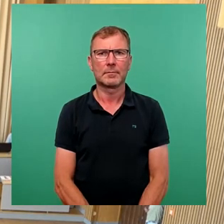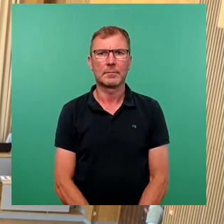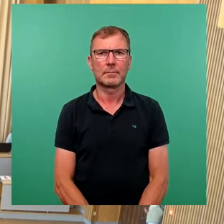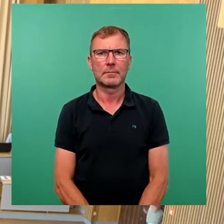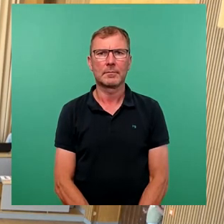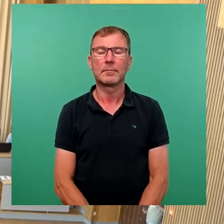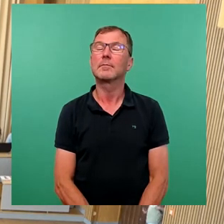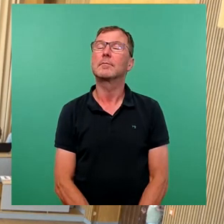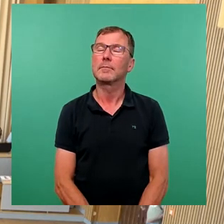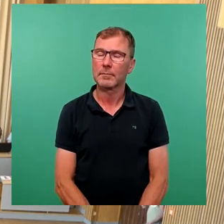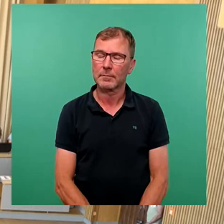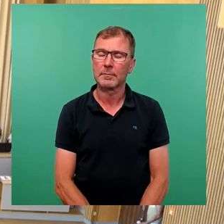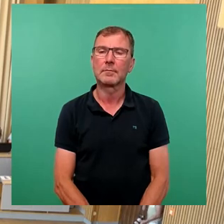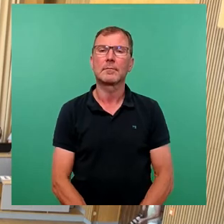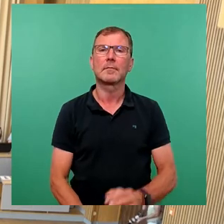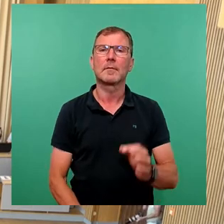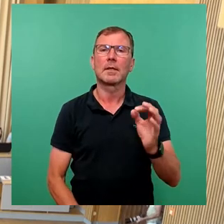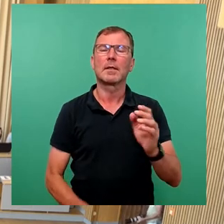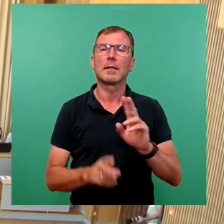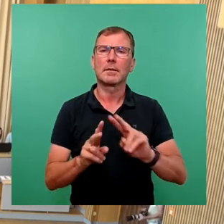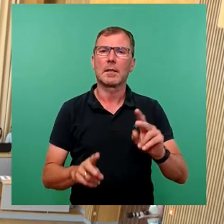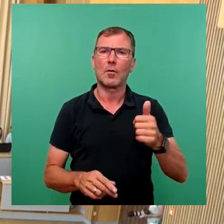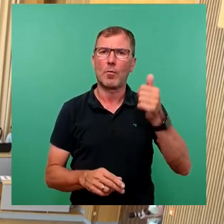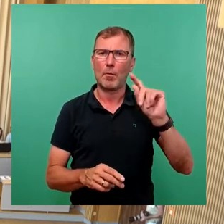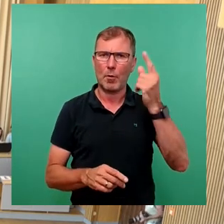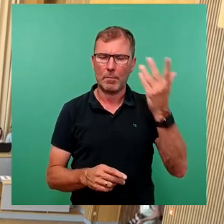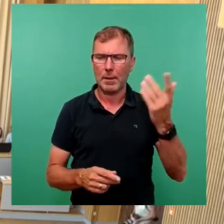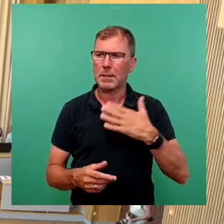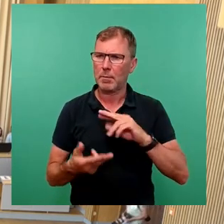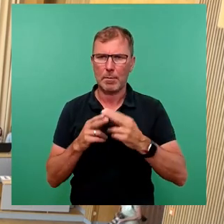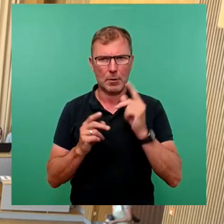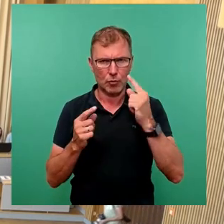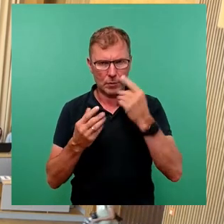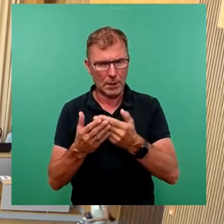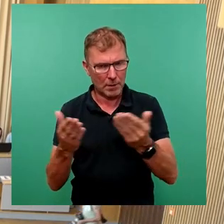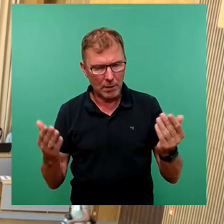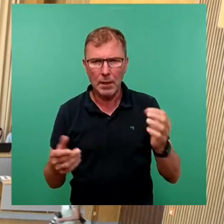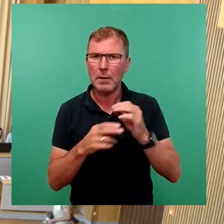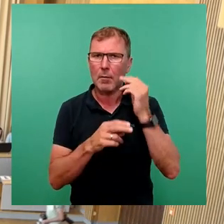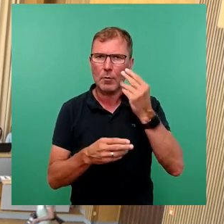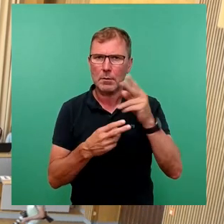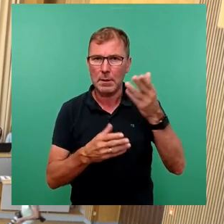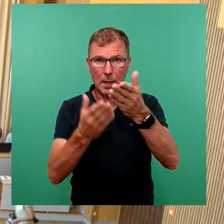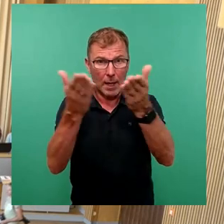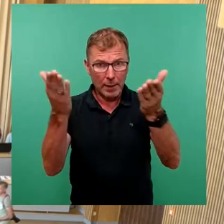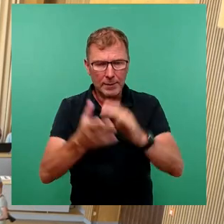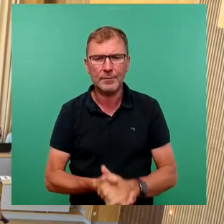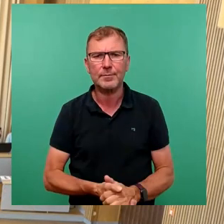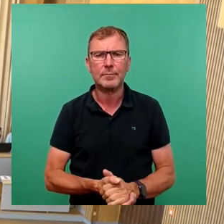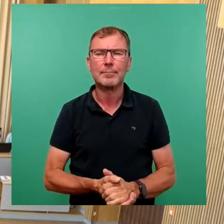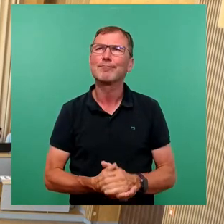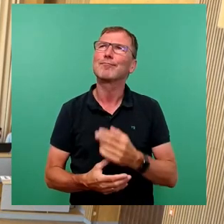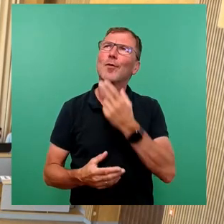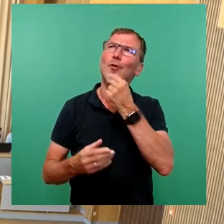Sehr geehrter Herr Oberbürgermeister, sehr geehrte Mitglieder des Stadtrates, sehr geehrte Damen und Herren, wie heißt es so